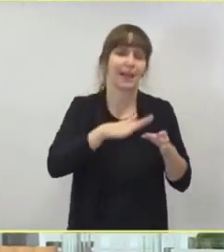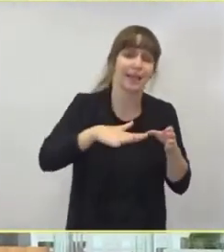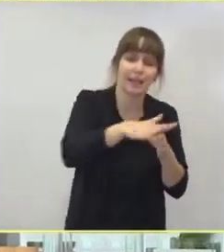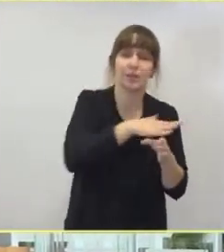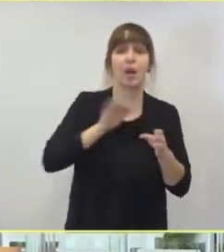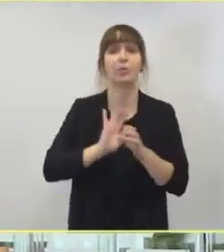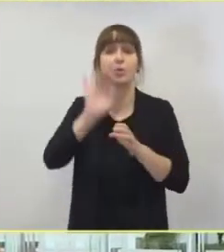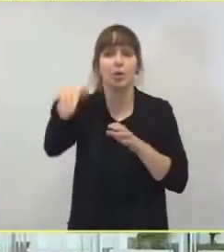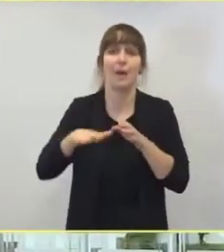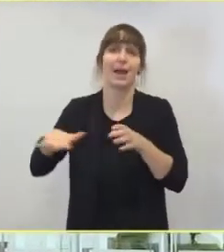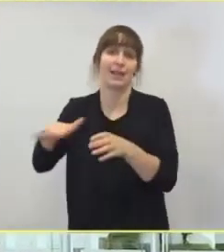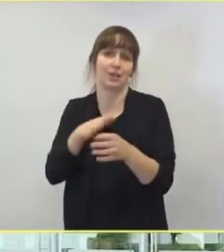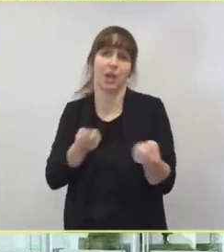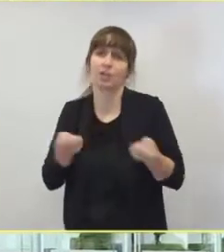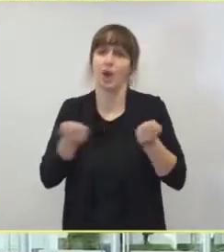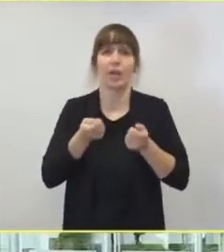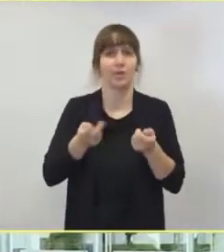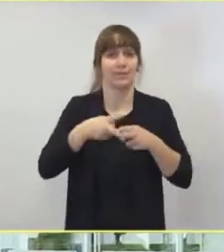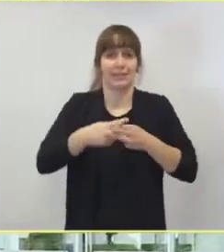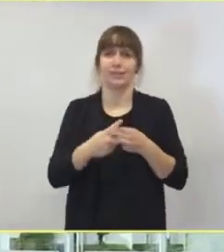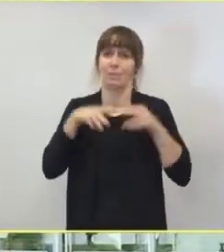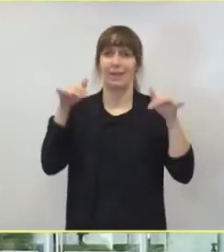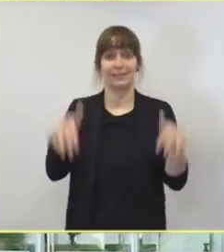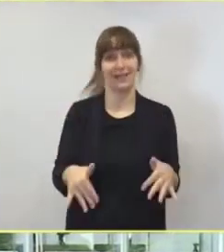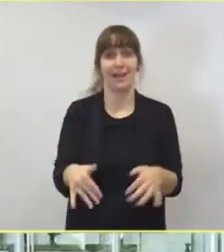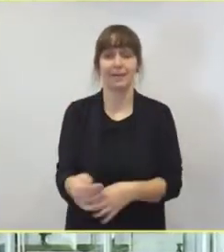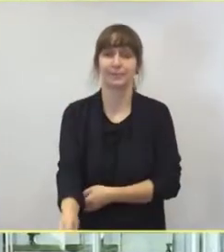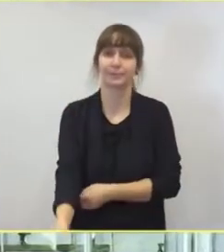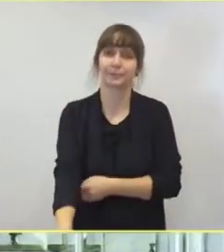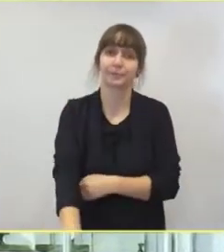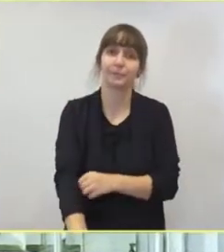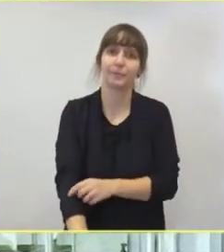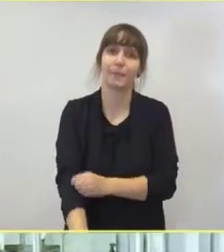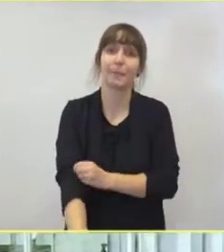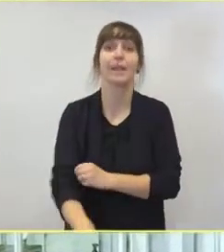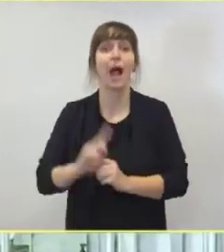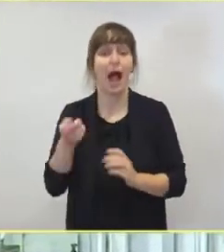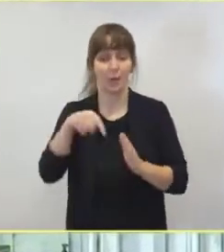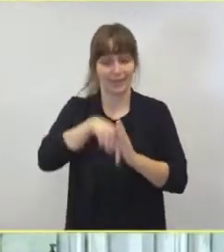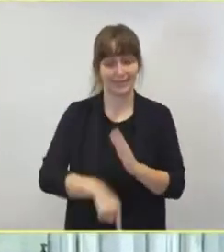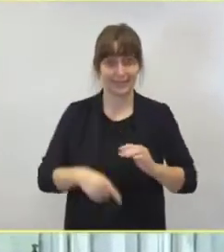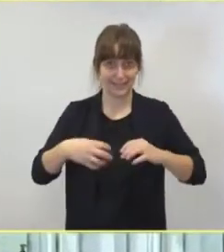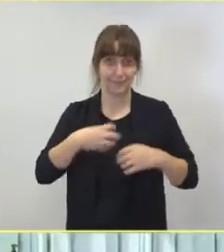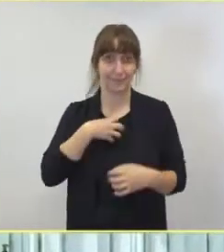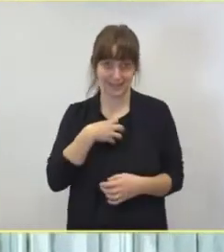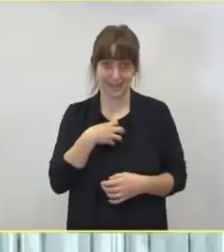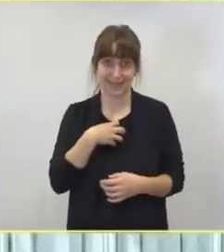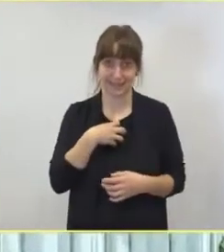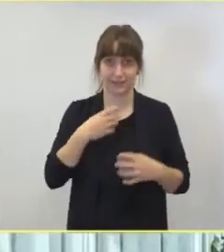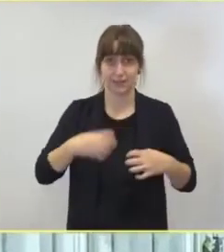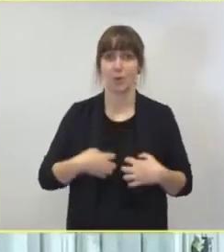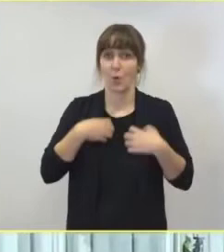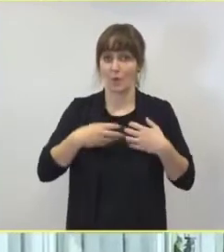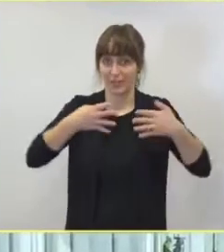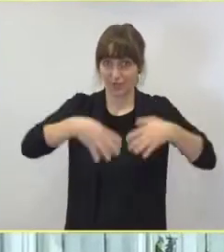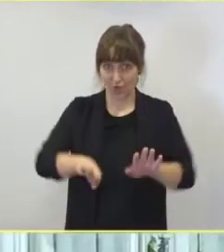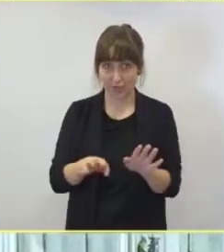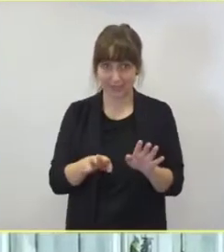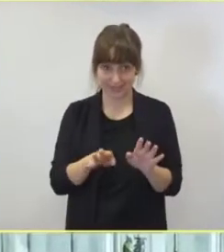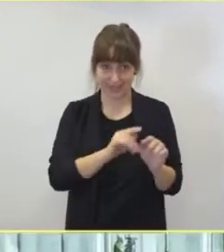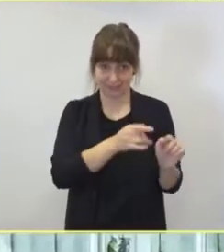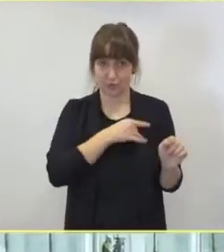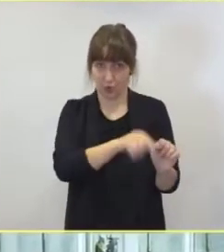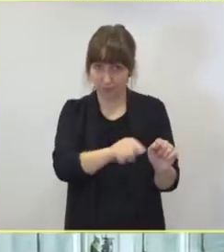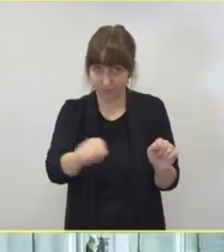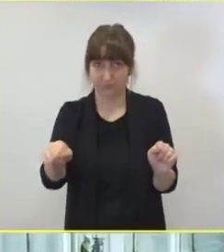Steuerungsinstrument zur Hand. Auch die Zahl der Intensivpatienten mit Covid-19 ist in den letzten zwei Wochen, das wissen